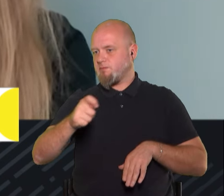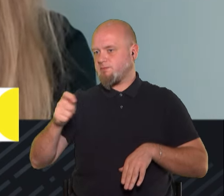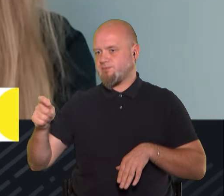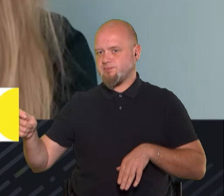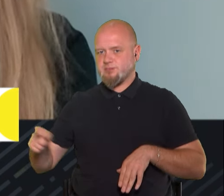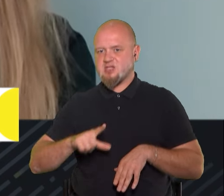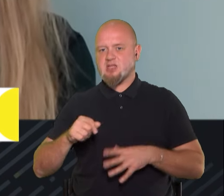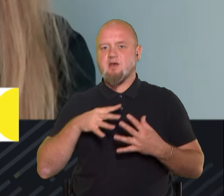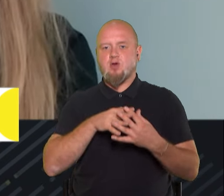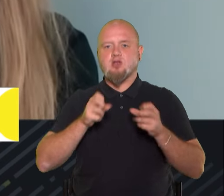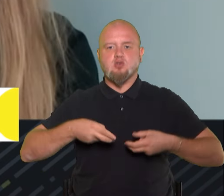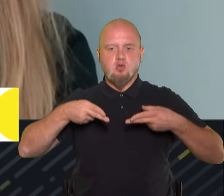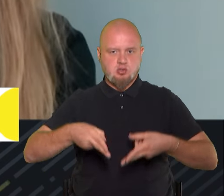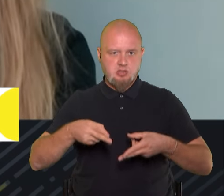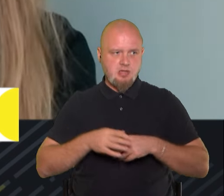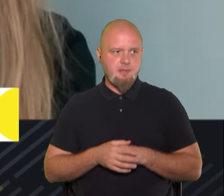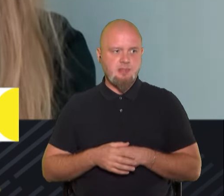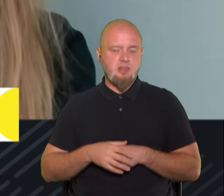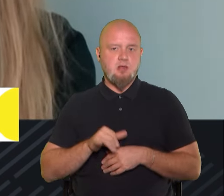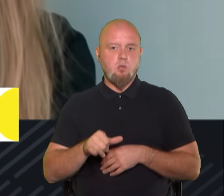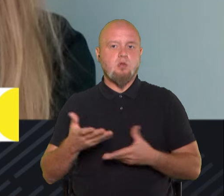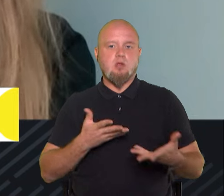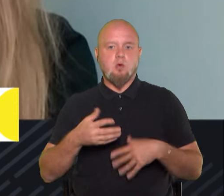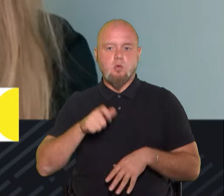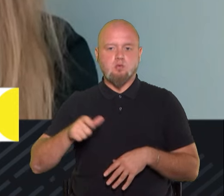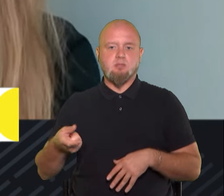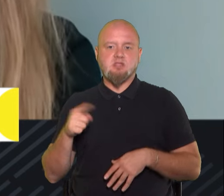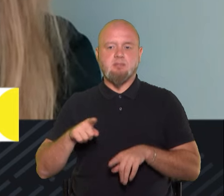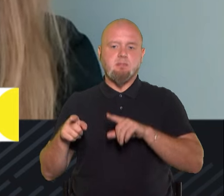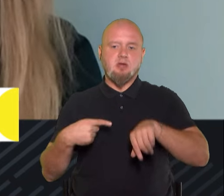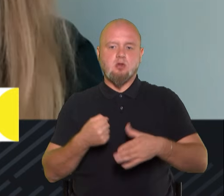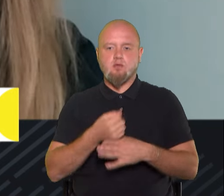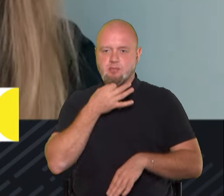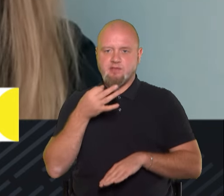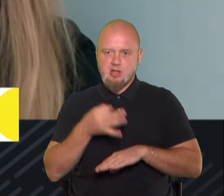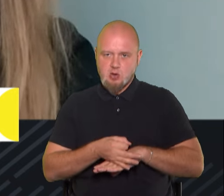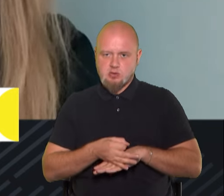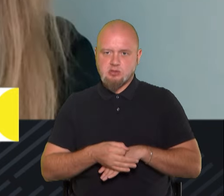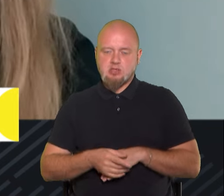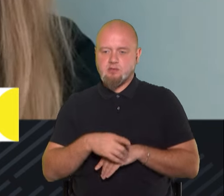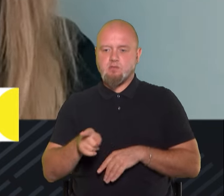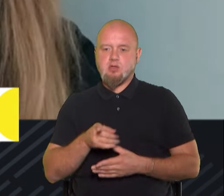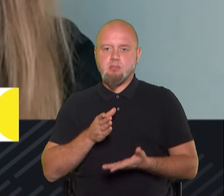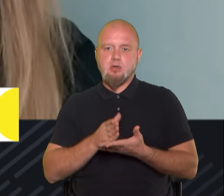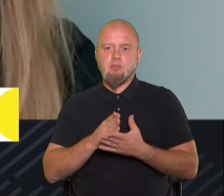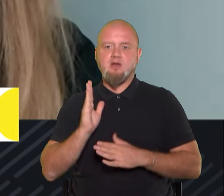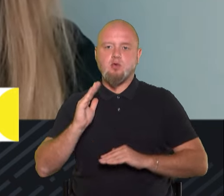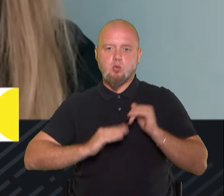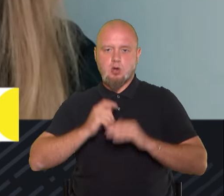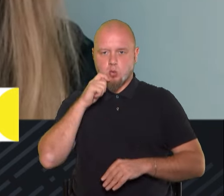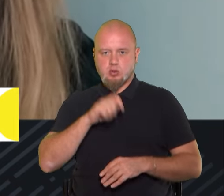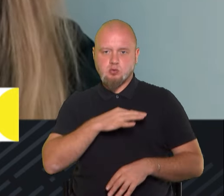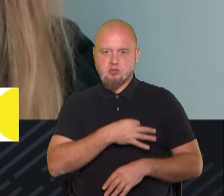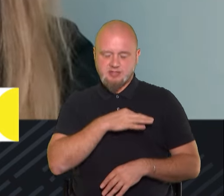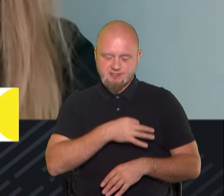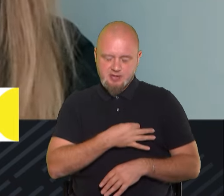винесених за воєнні злочини, в яких особи саме притягнені до відповідальності. Вони перебувають в руках українського